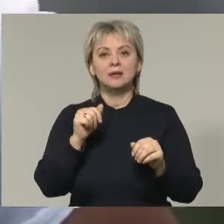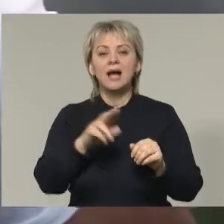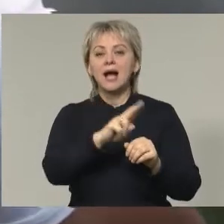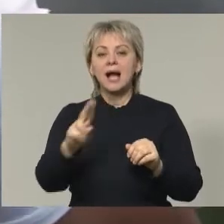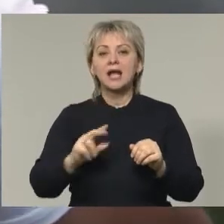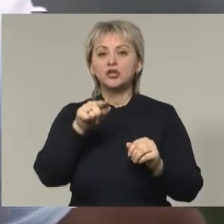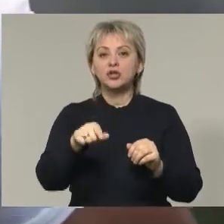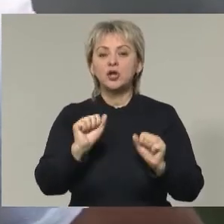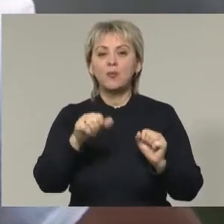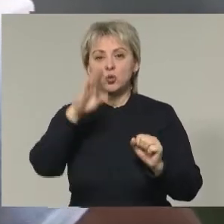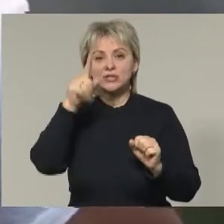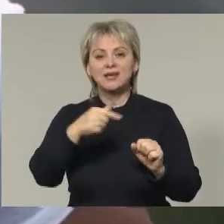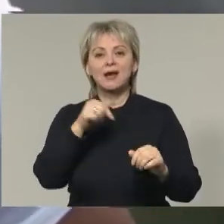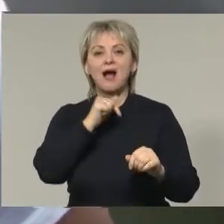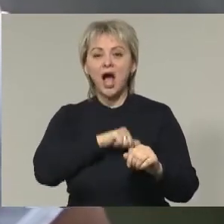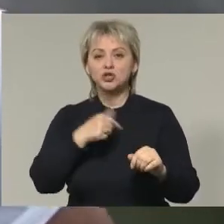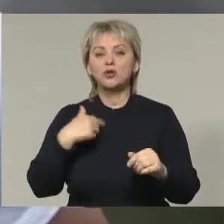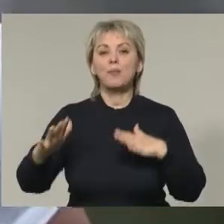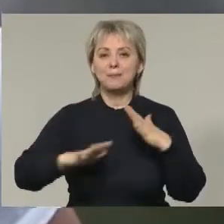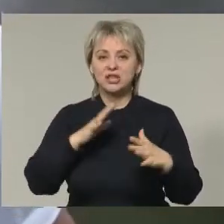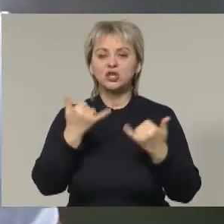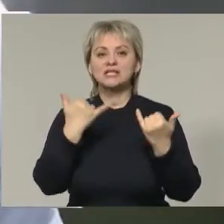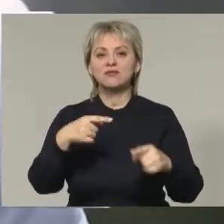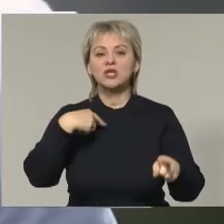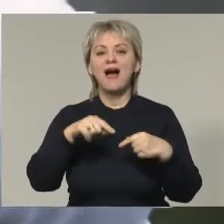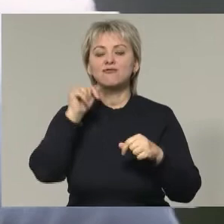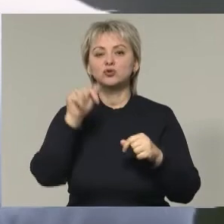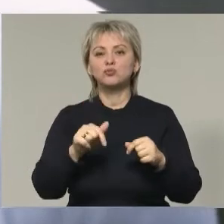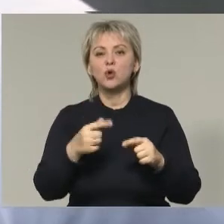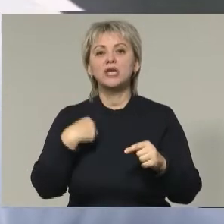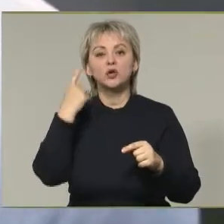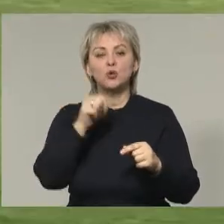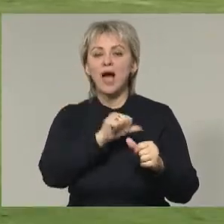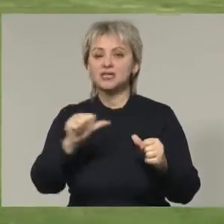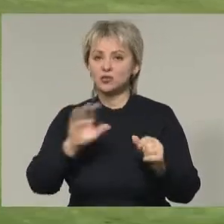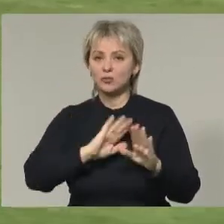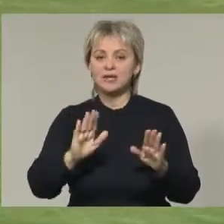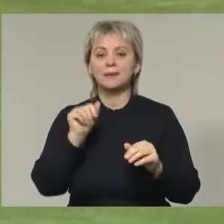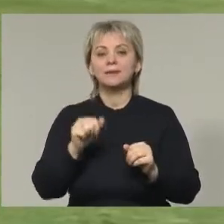какие-то мужские качества такие мы потренировали сегодня, а футбола, я думаю, особо нет.